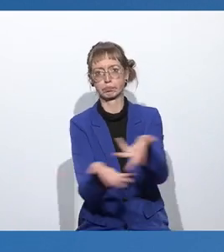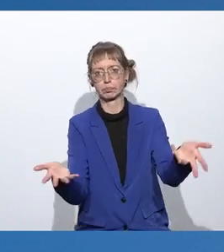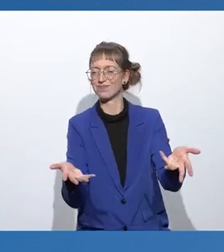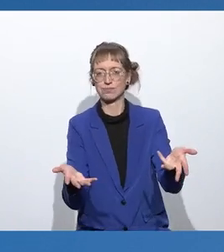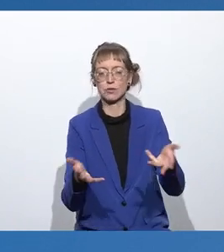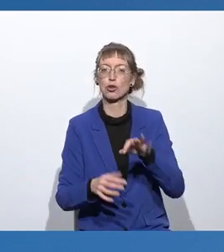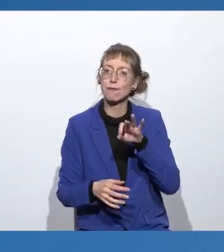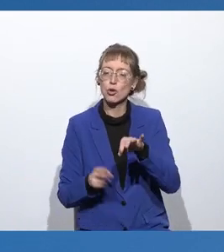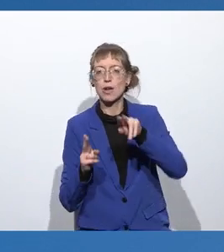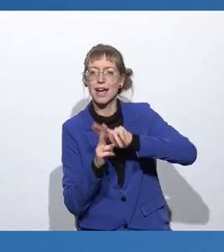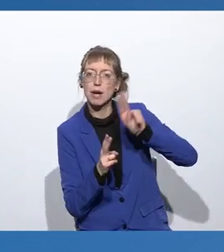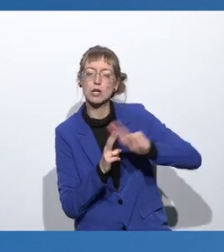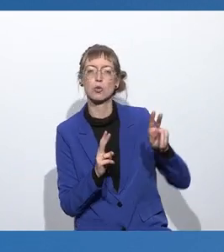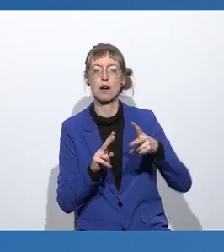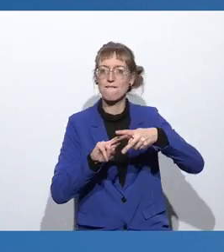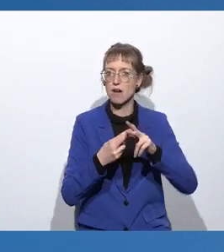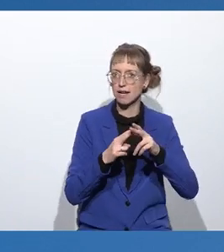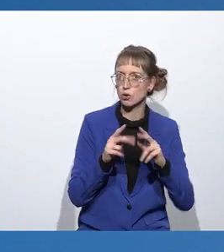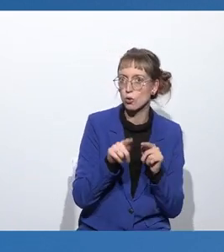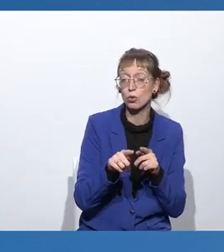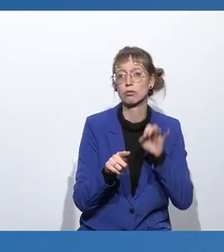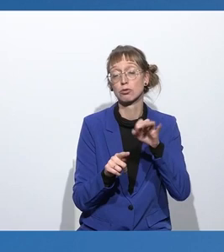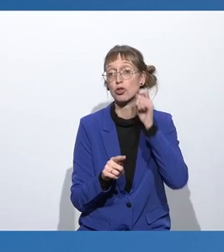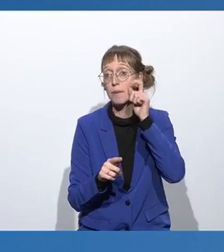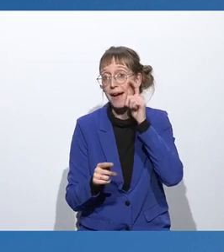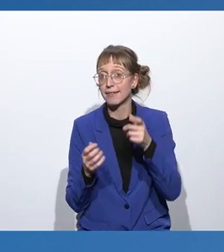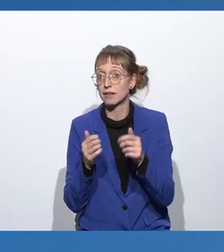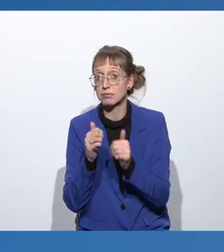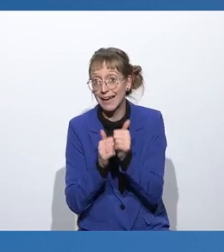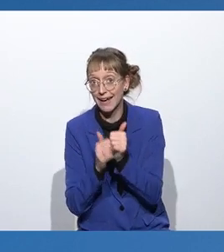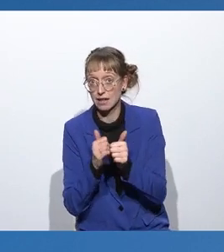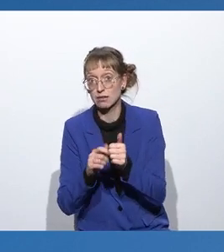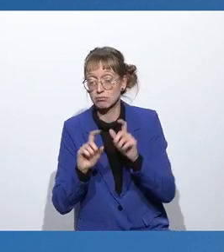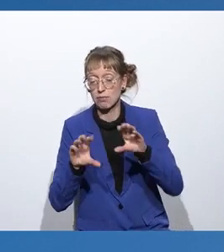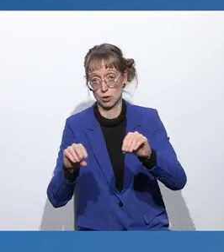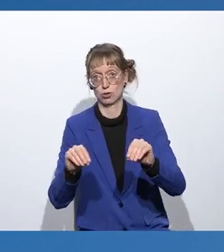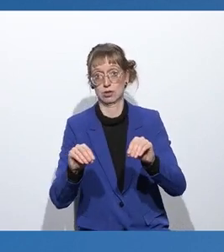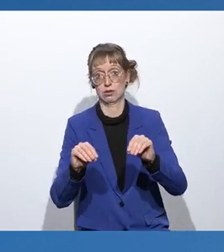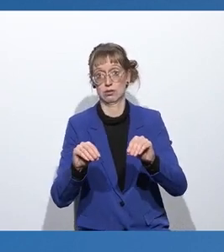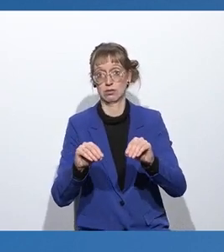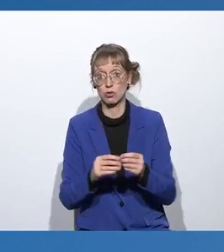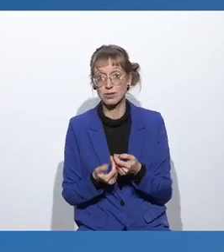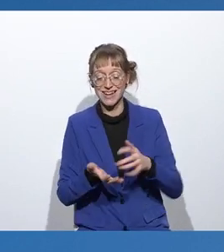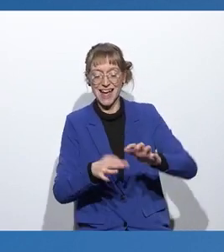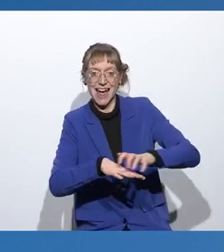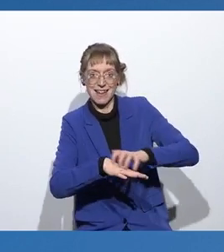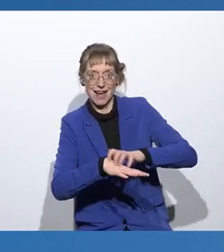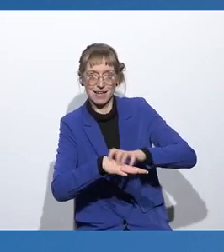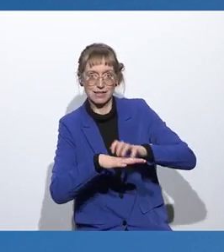Reparatur und Wartung von smarten Geräten genutzt werden. Und dafür sollen Anreize gesetzt werden.